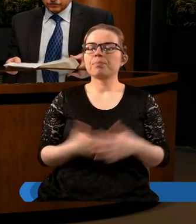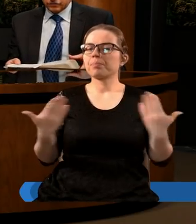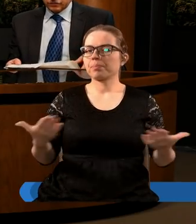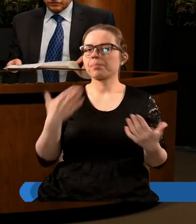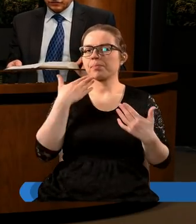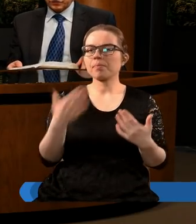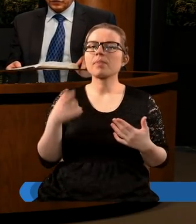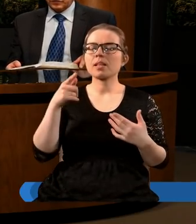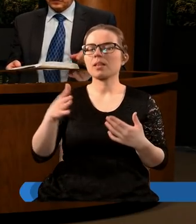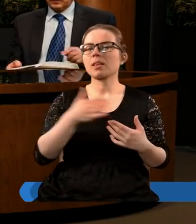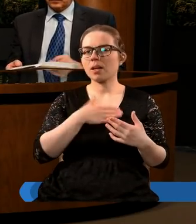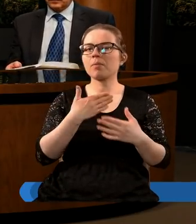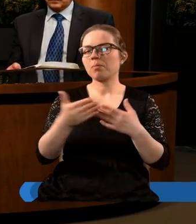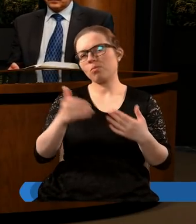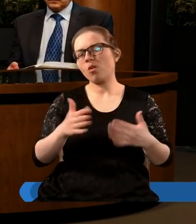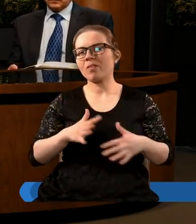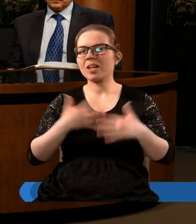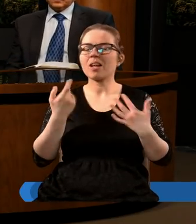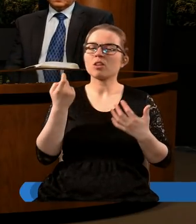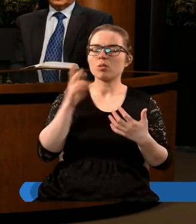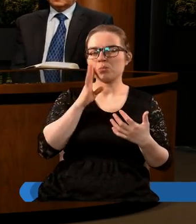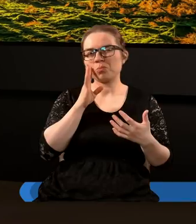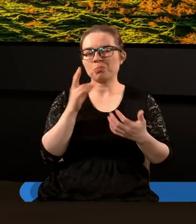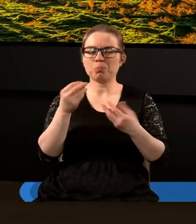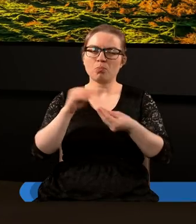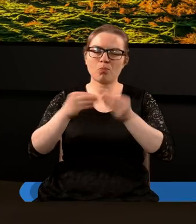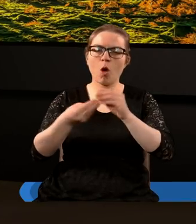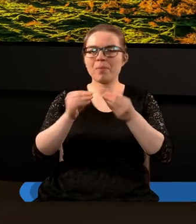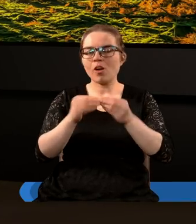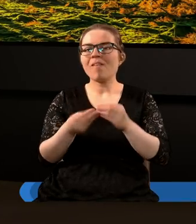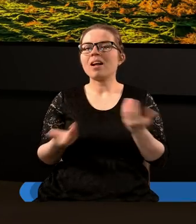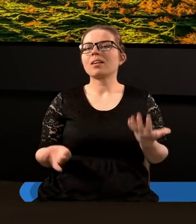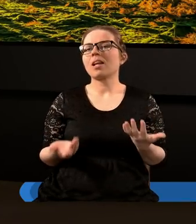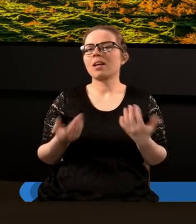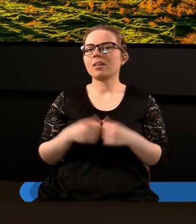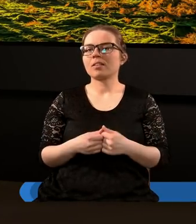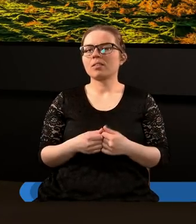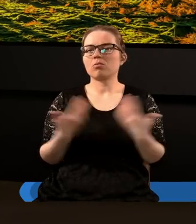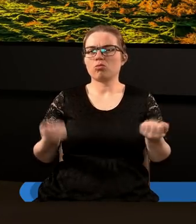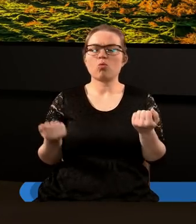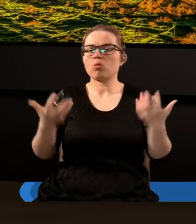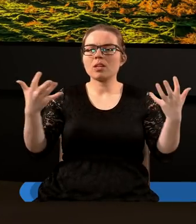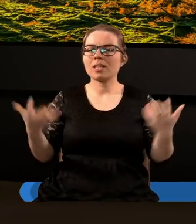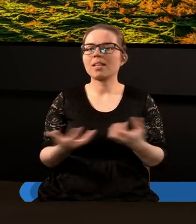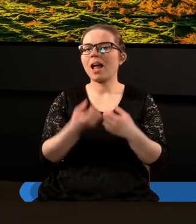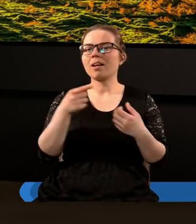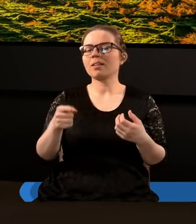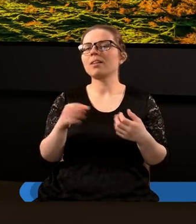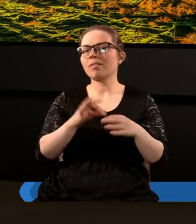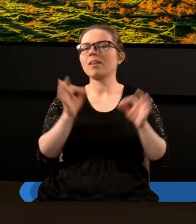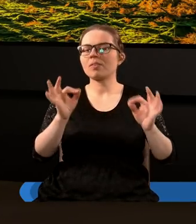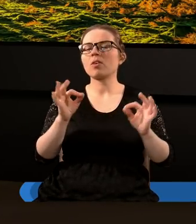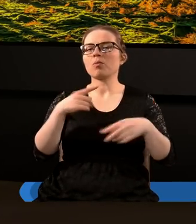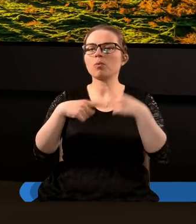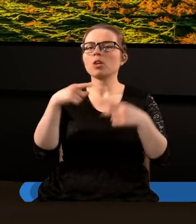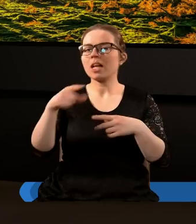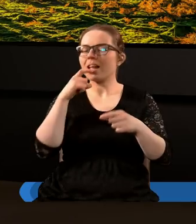Ten tekst na początku nam może się wydawać trochę zagmatwany, prawda? Trudno jakby znaleźć tutaj jakiś sposób